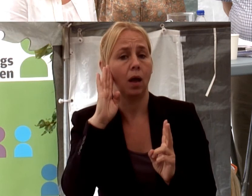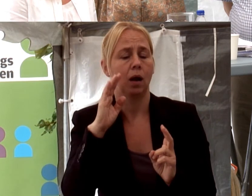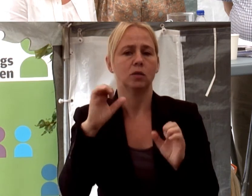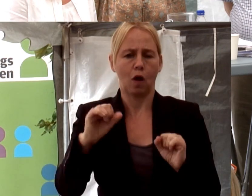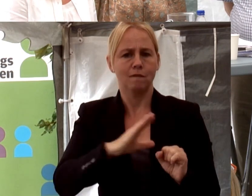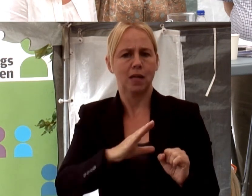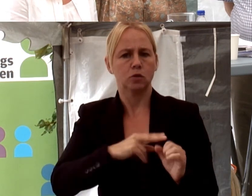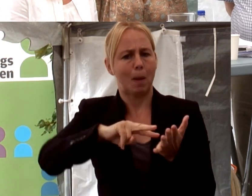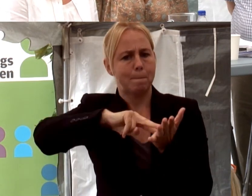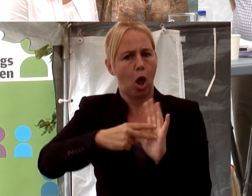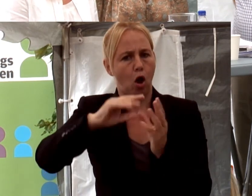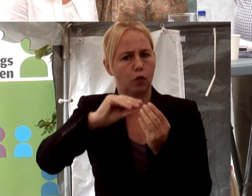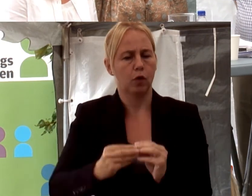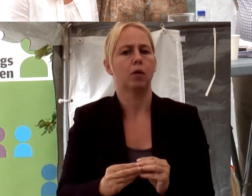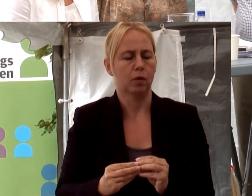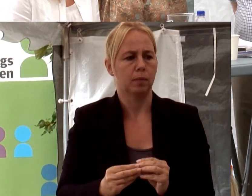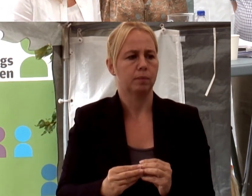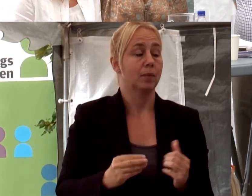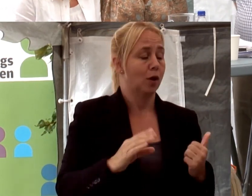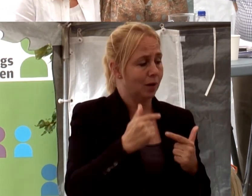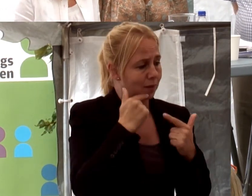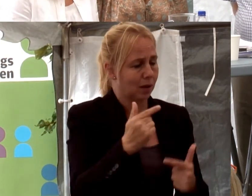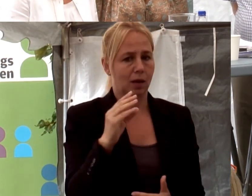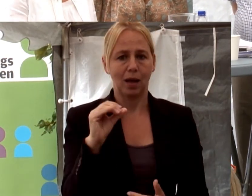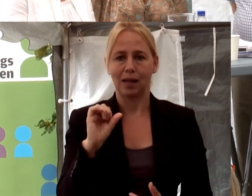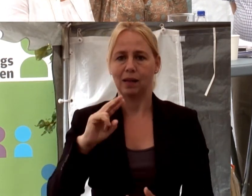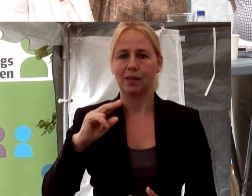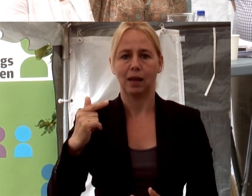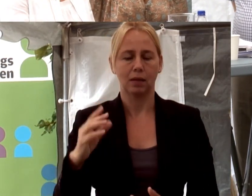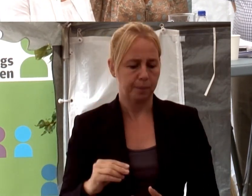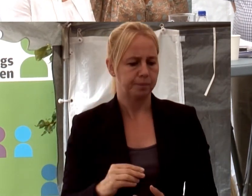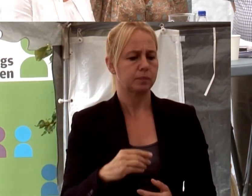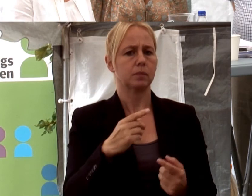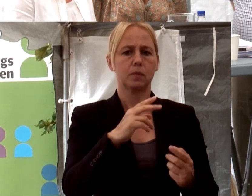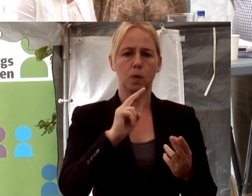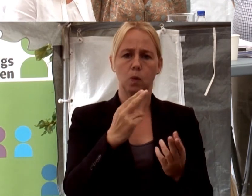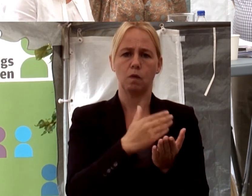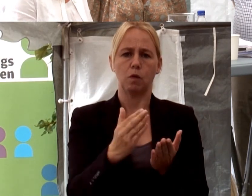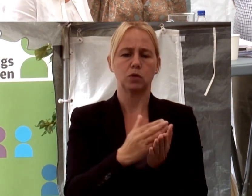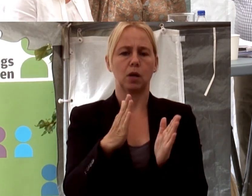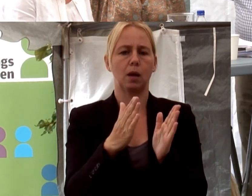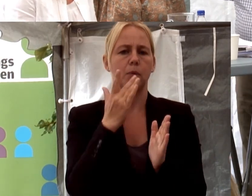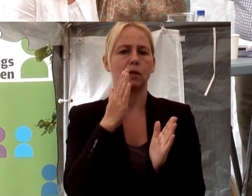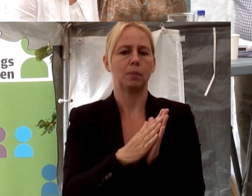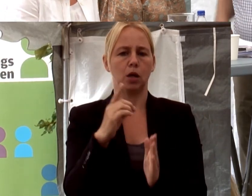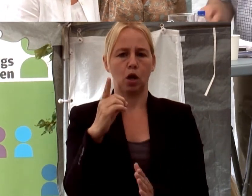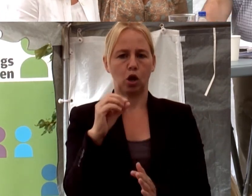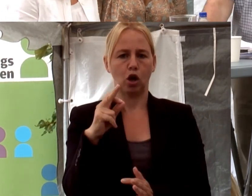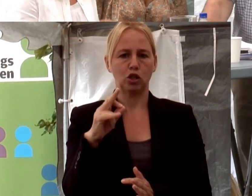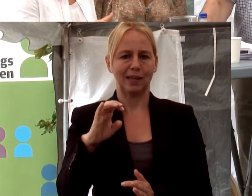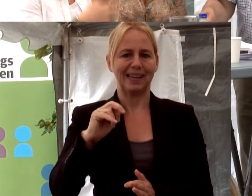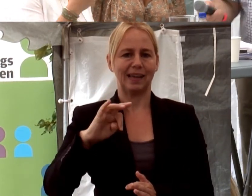Att det skulle lyftas i det sammanhanget. Tack så mycket Agneta. Vi ska gå vidare och prata med Lars-Ane Staxäng.